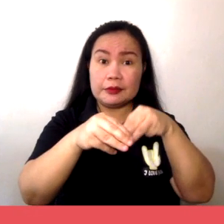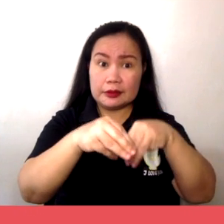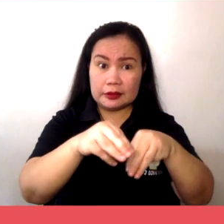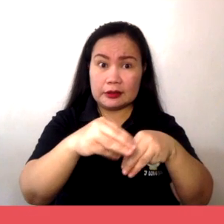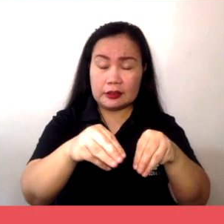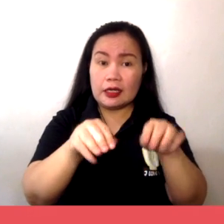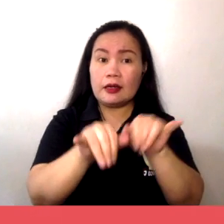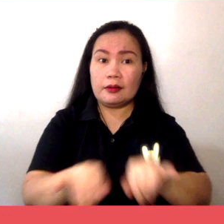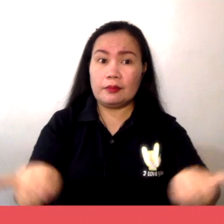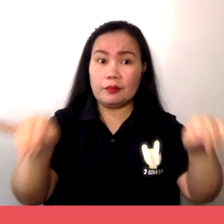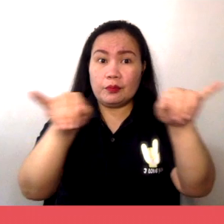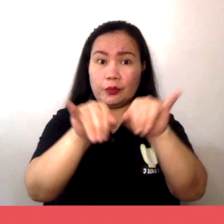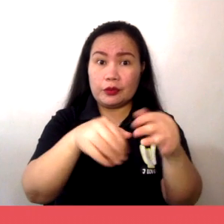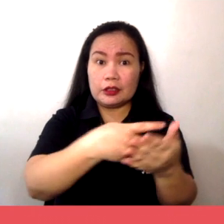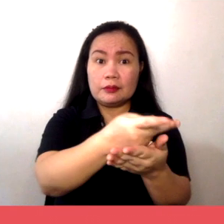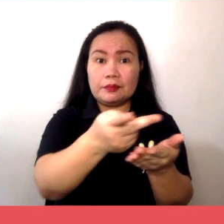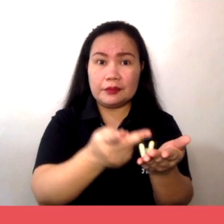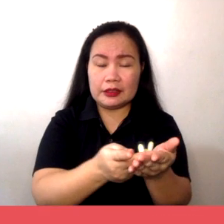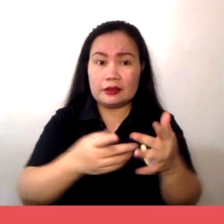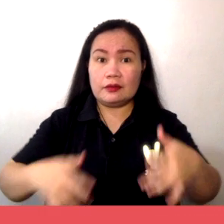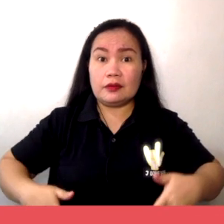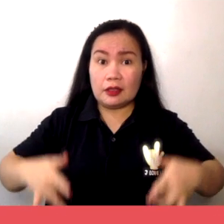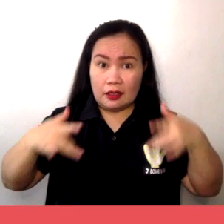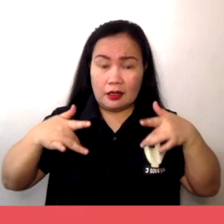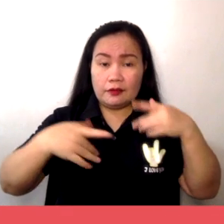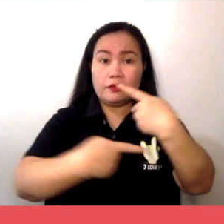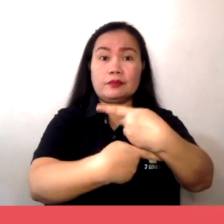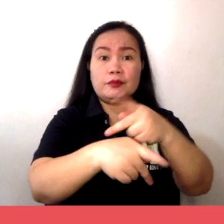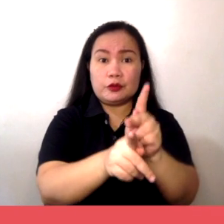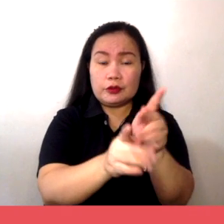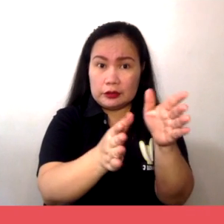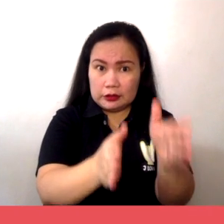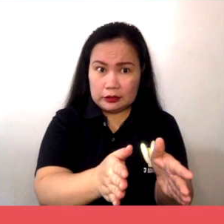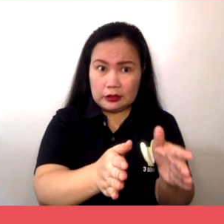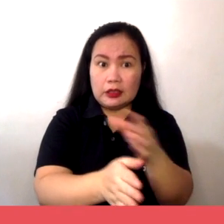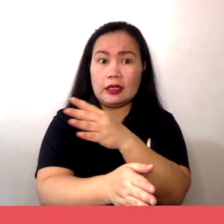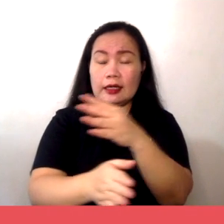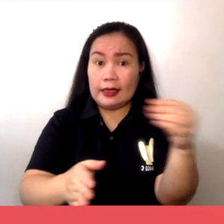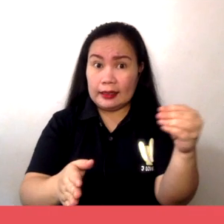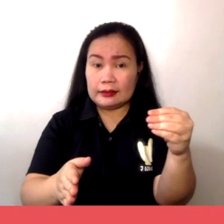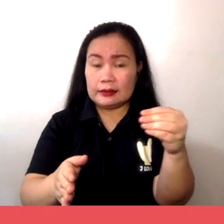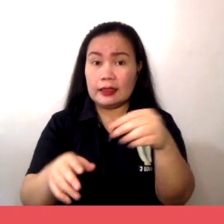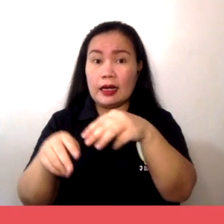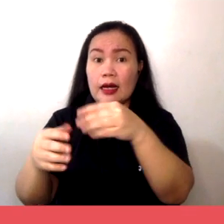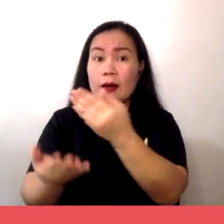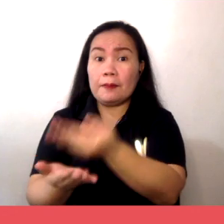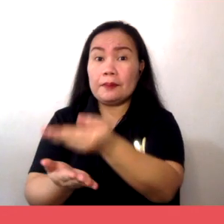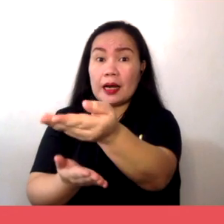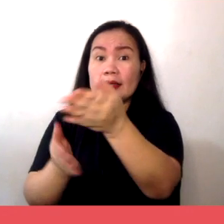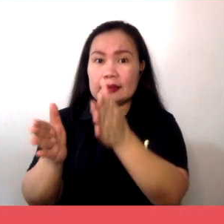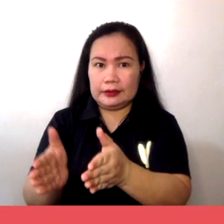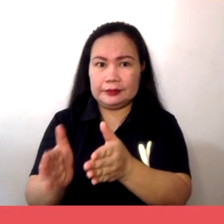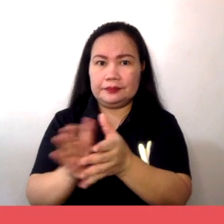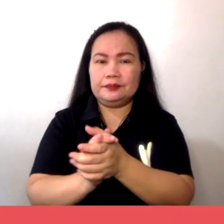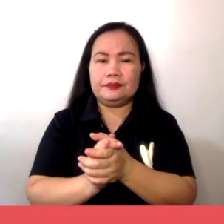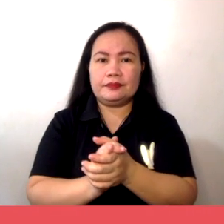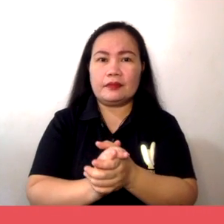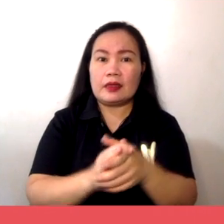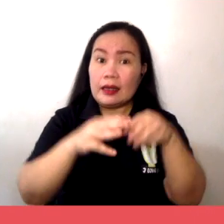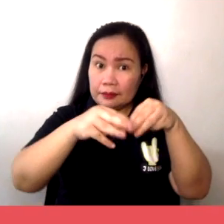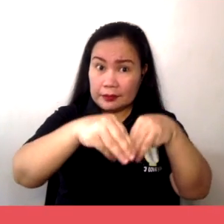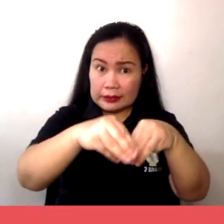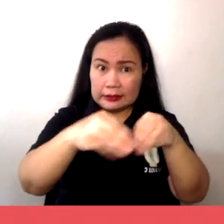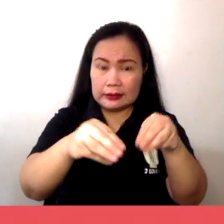pamilihan ay mahalagang bahagi ng buhay ng producer, pati na rin ang consumer. Ang